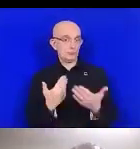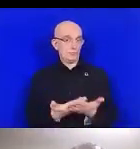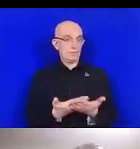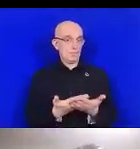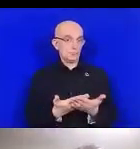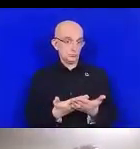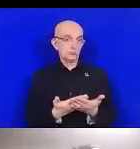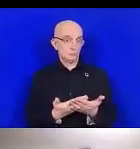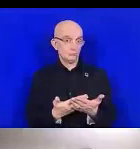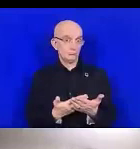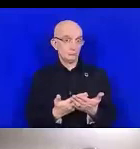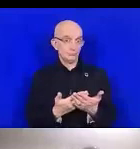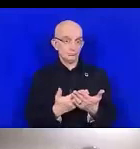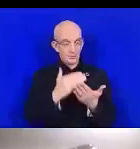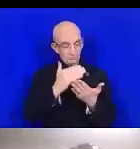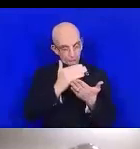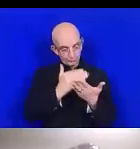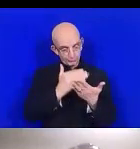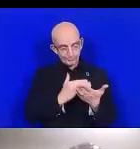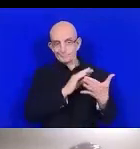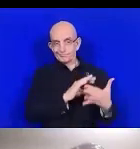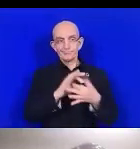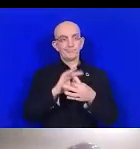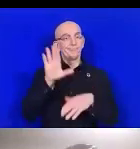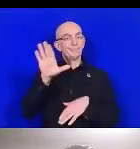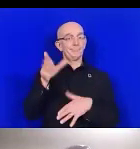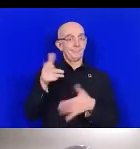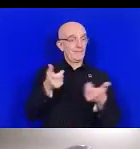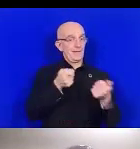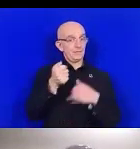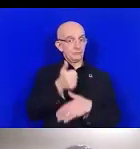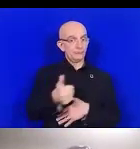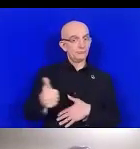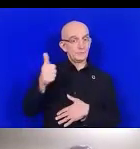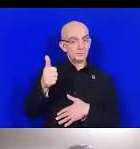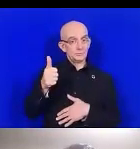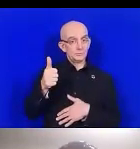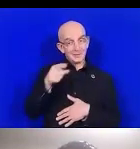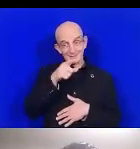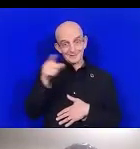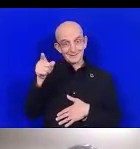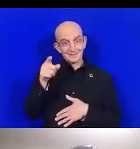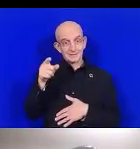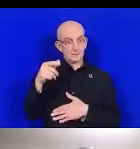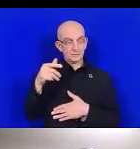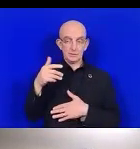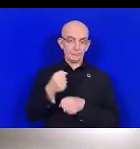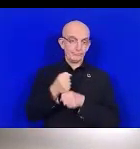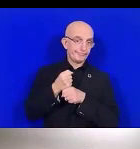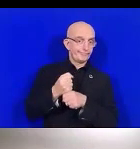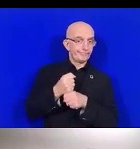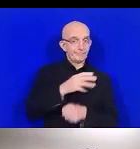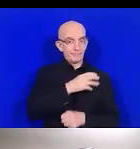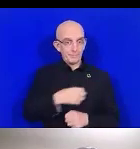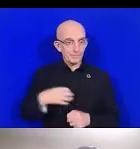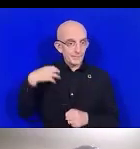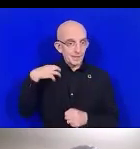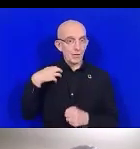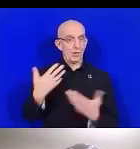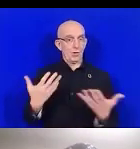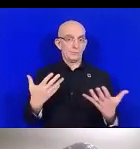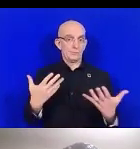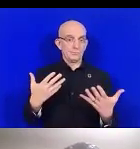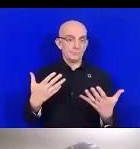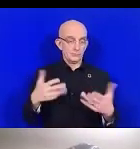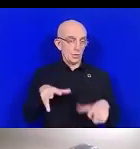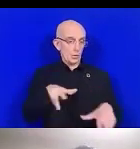organisations au niveau des secteurs publics et privés entre les personnes en